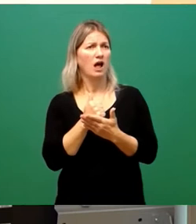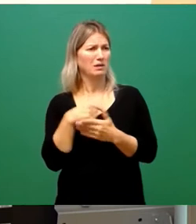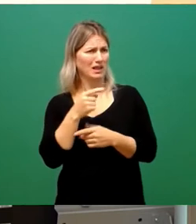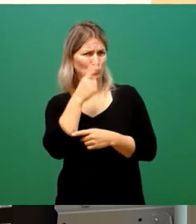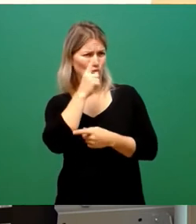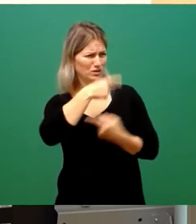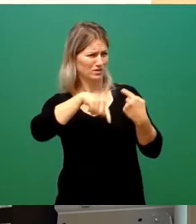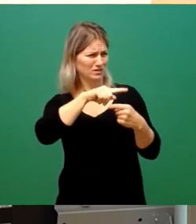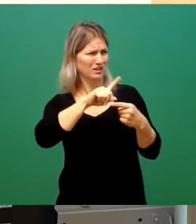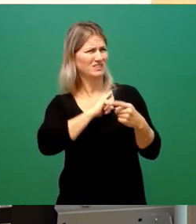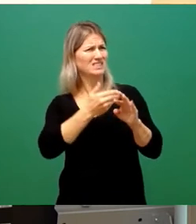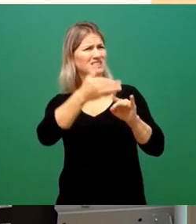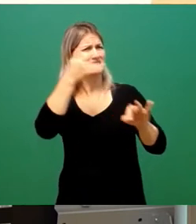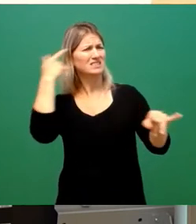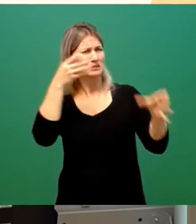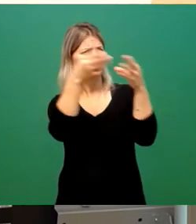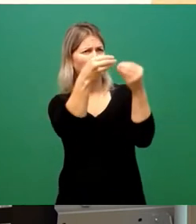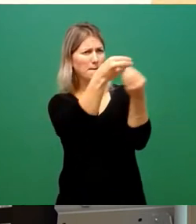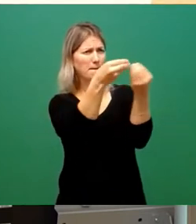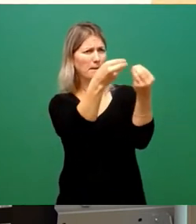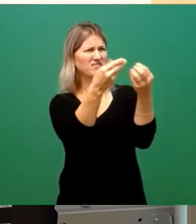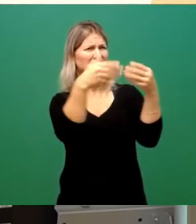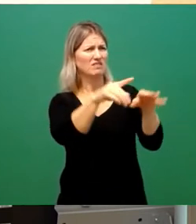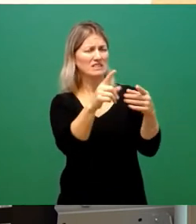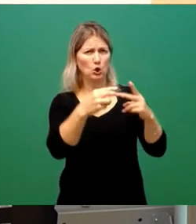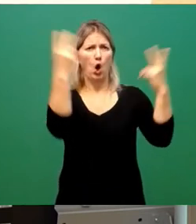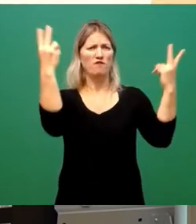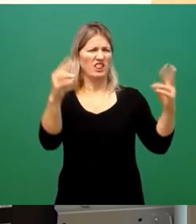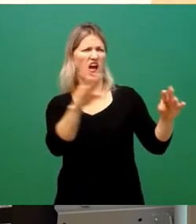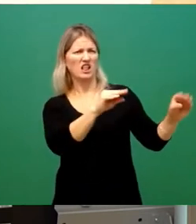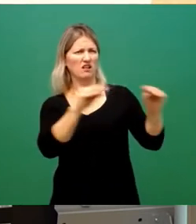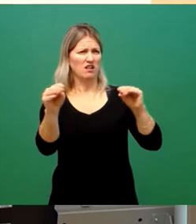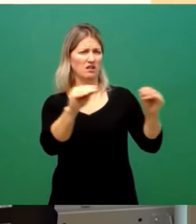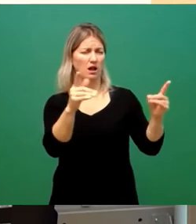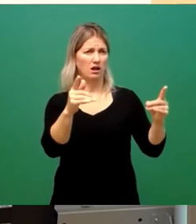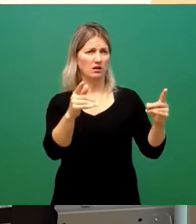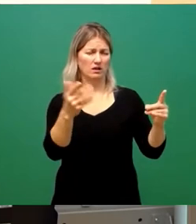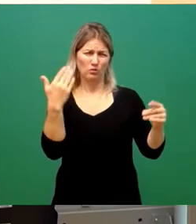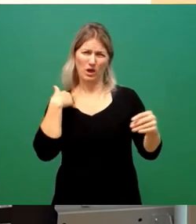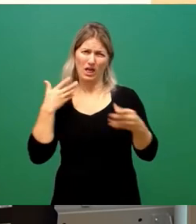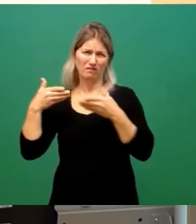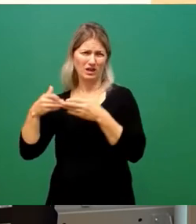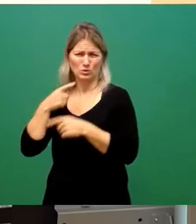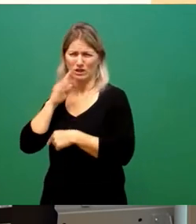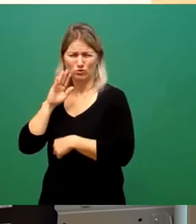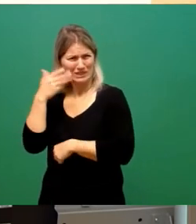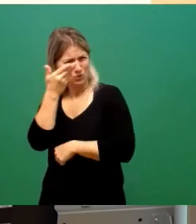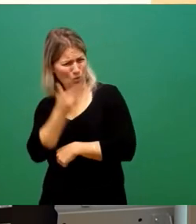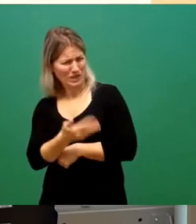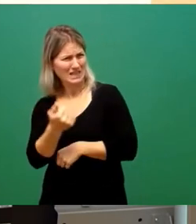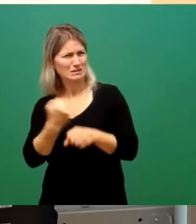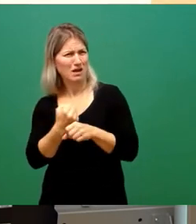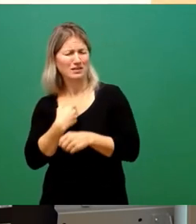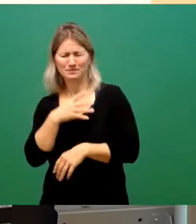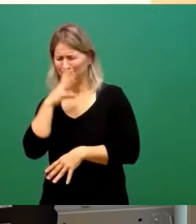passiert ist. Und ich habe das schon in der Fraktion gesagt, ich halte das absolut für entsetzlich, was hier passiert. Und gescheitert sind nicht diese Verhandlungen,